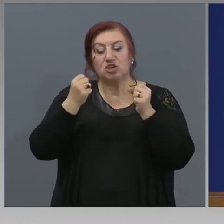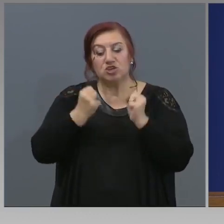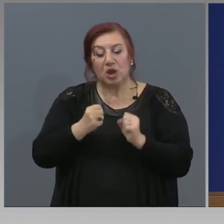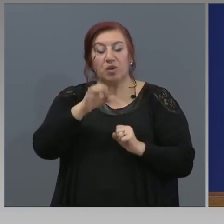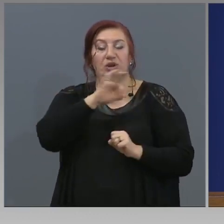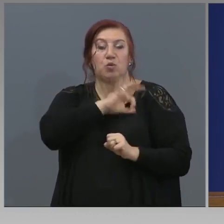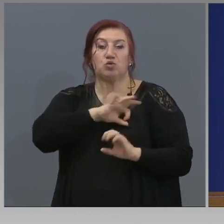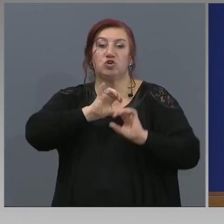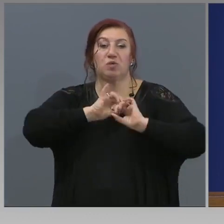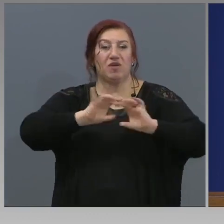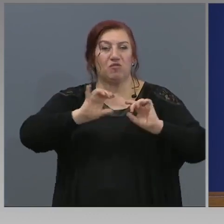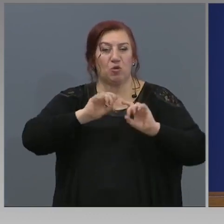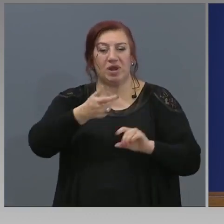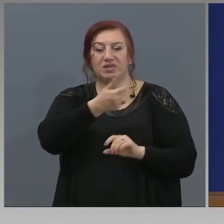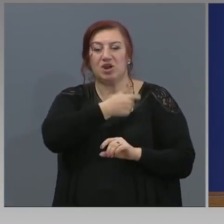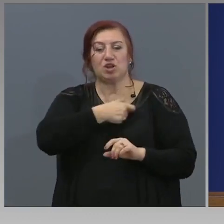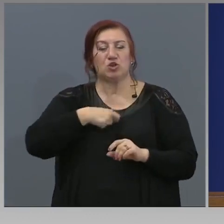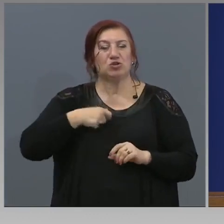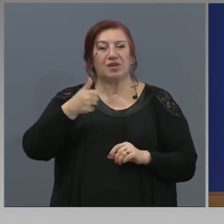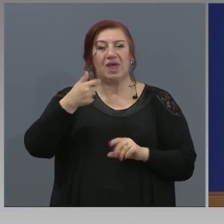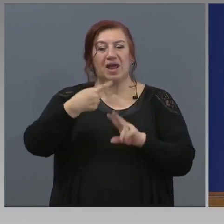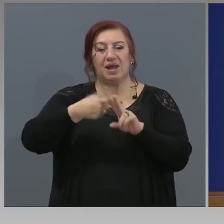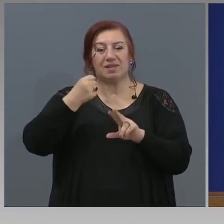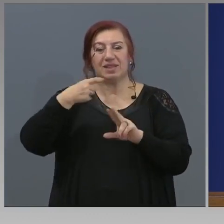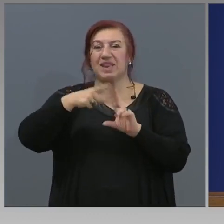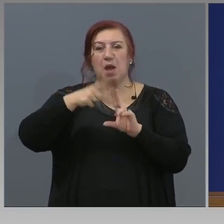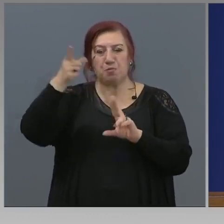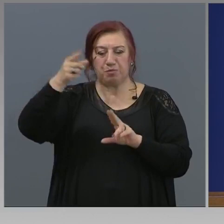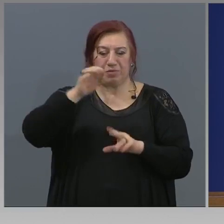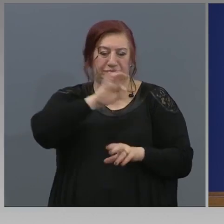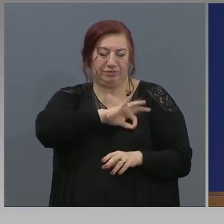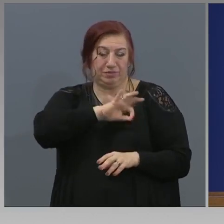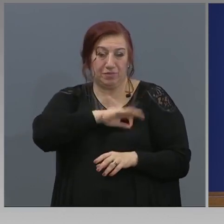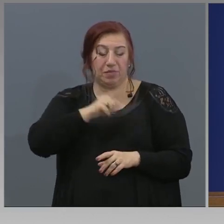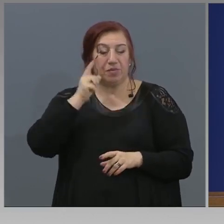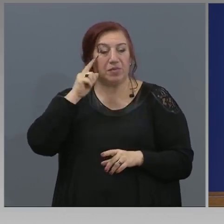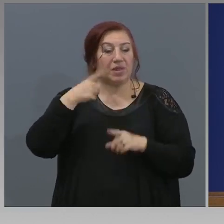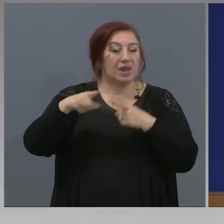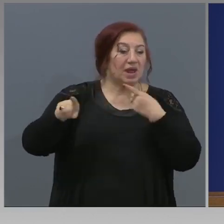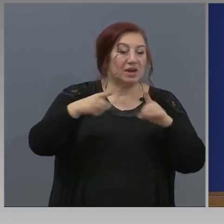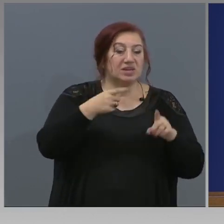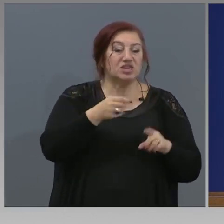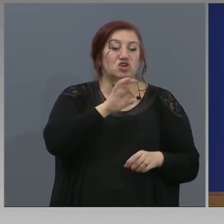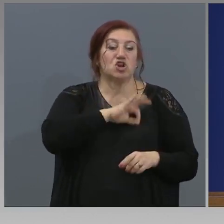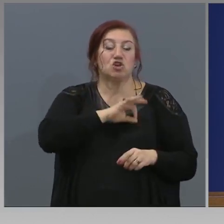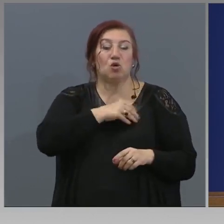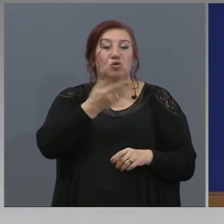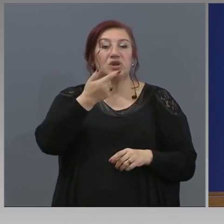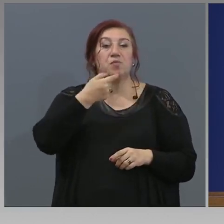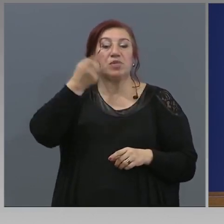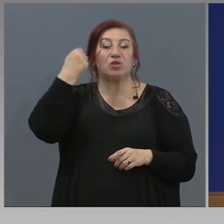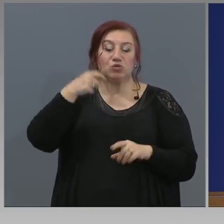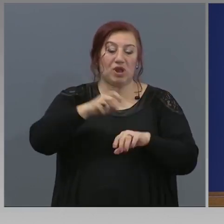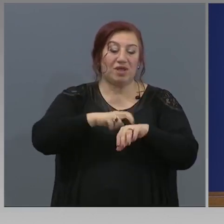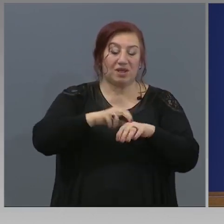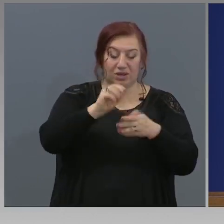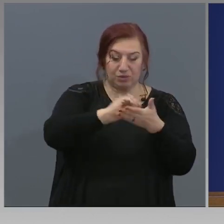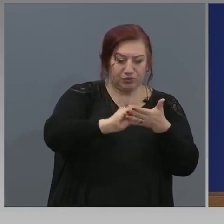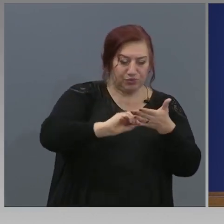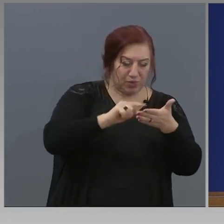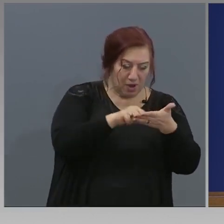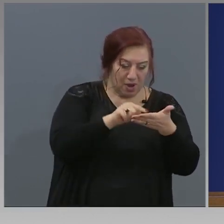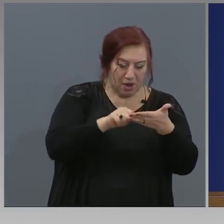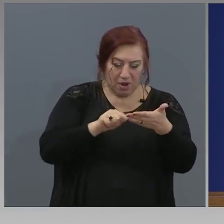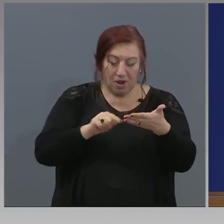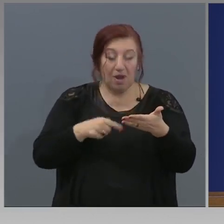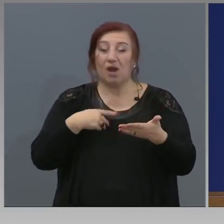по приходите по отношение на различните доходи, които са декларирани през 2019 година, за да можем най